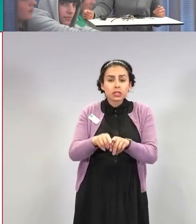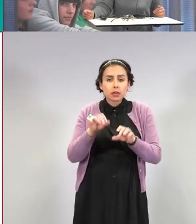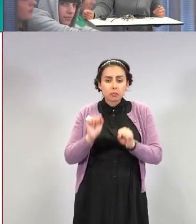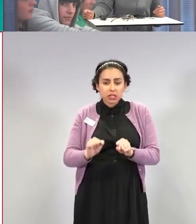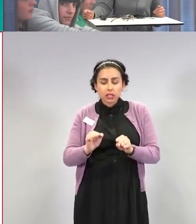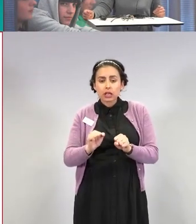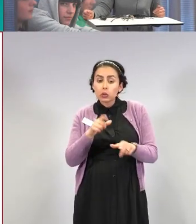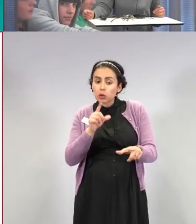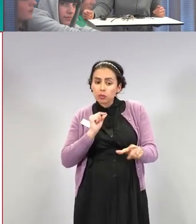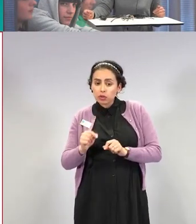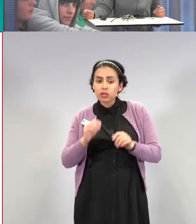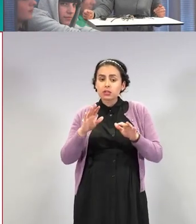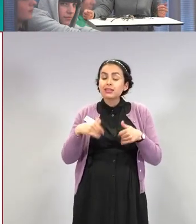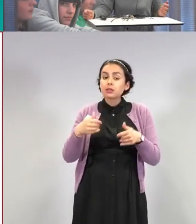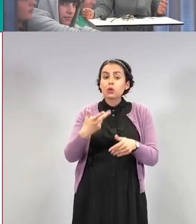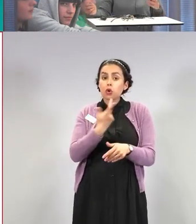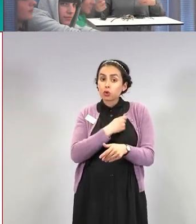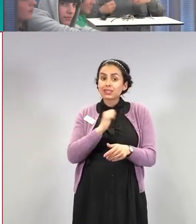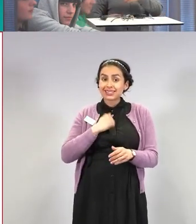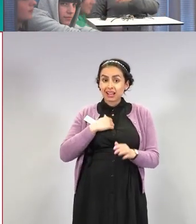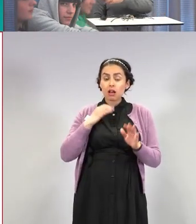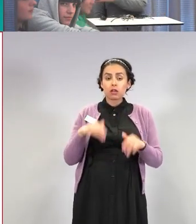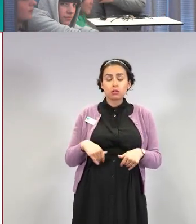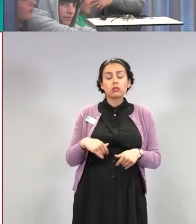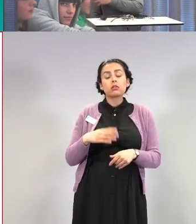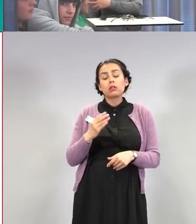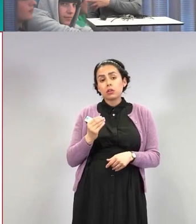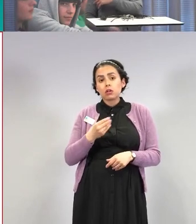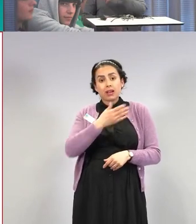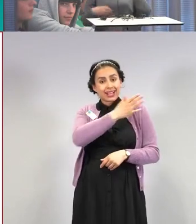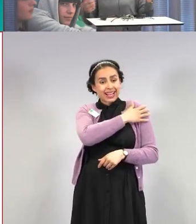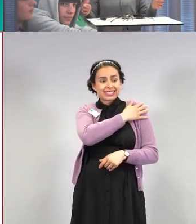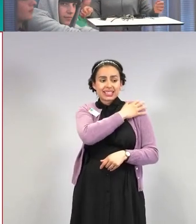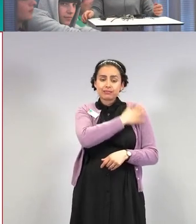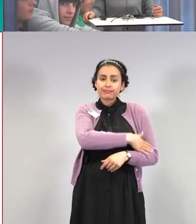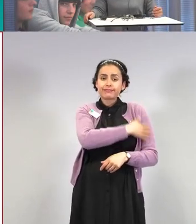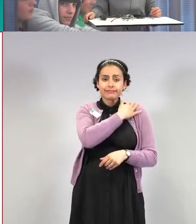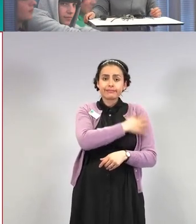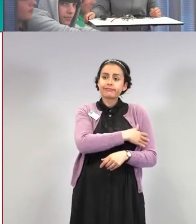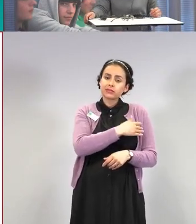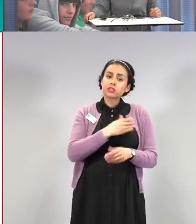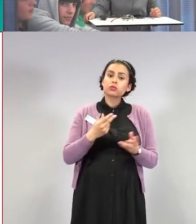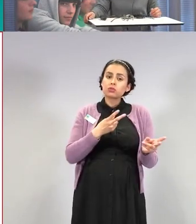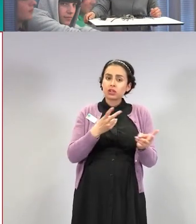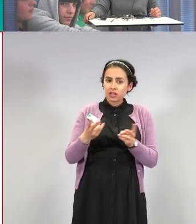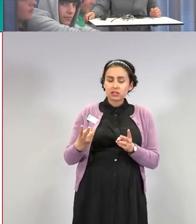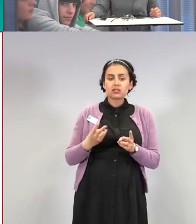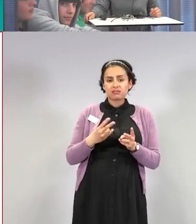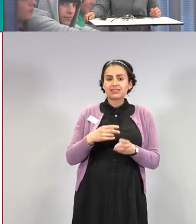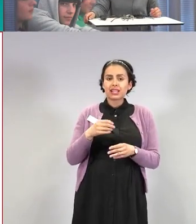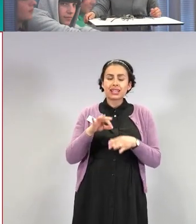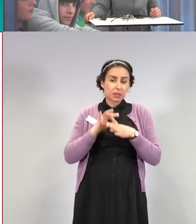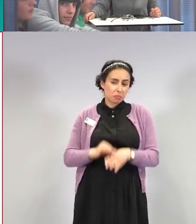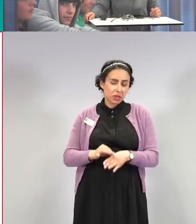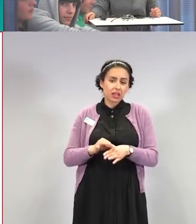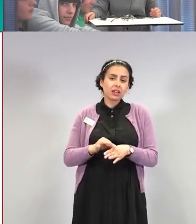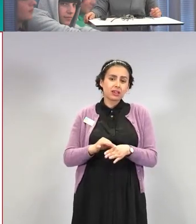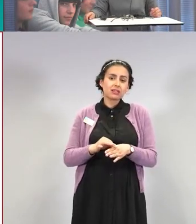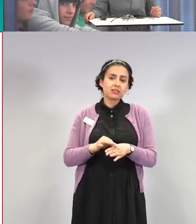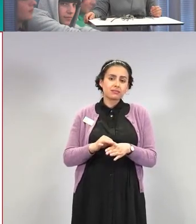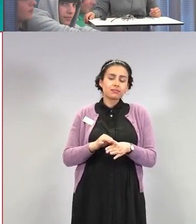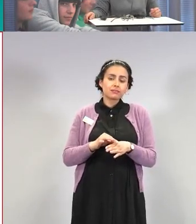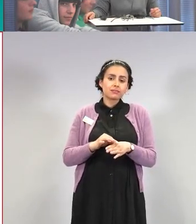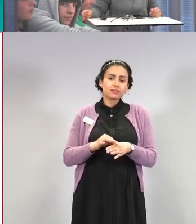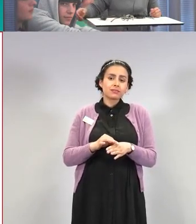rokotteen? No se käsi kipeytyy suurella osalla meistä, ja se saattaa